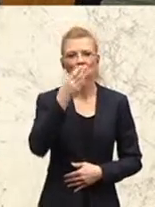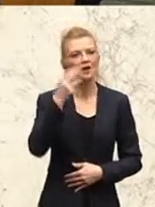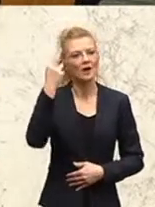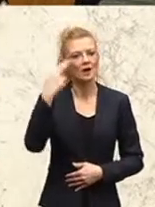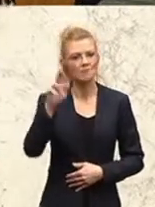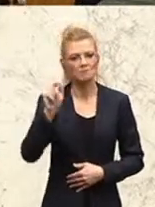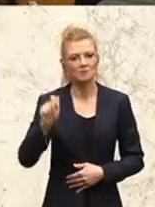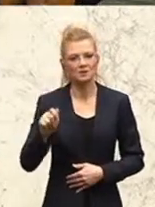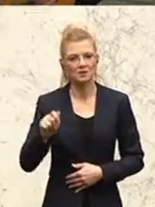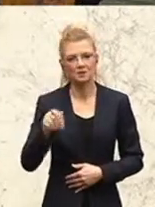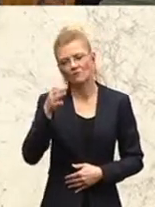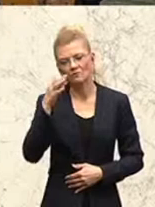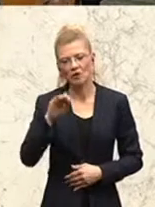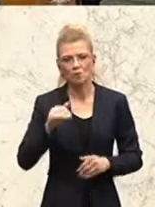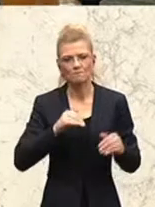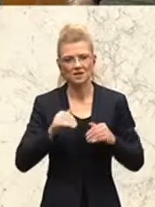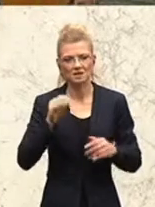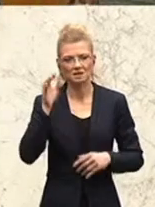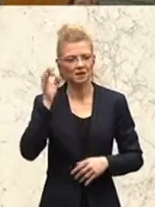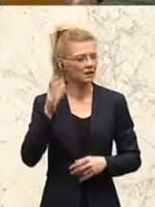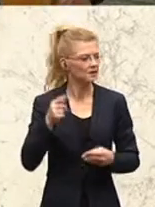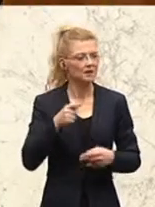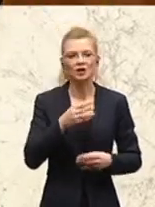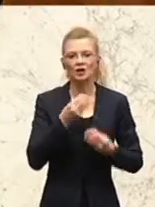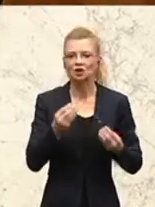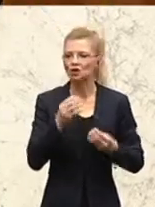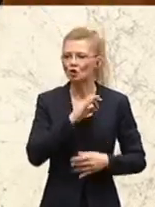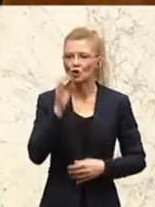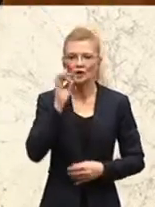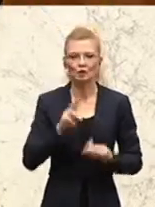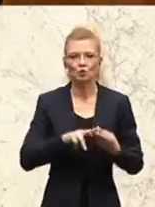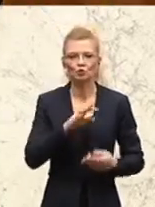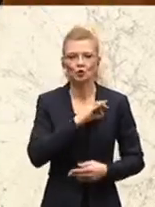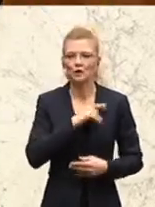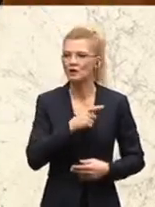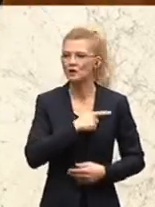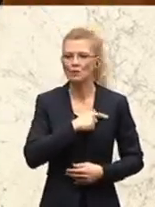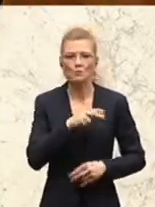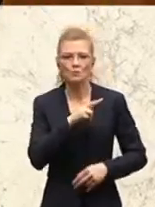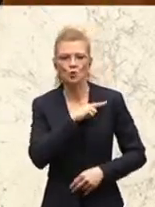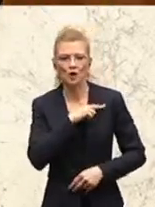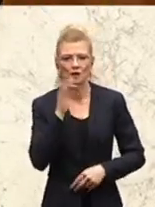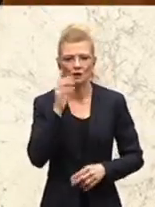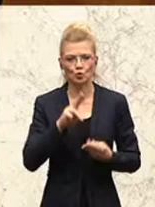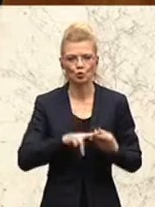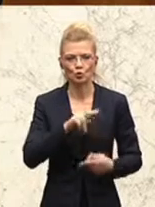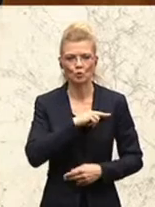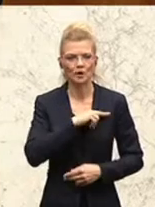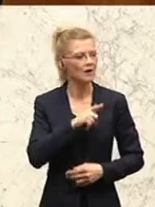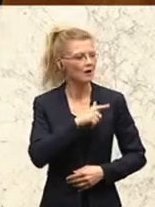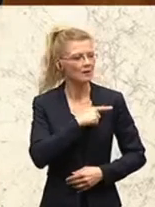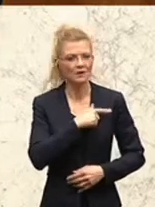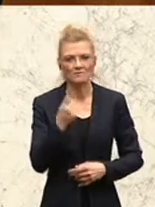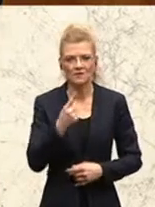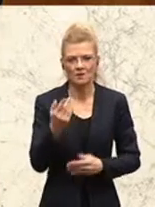Ministerin, geschätzte Kolleginnen und Kollegen, liebe Bürgerinnen und Bürger, liebe Bildungsinteressierte, wir NEOS haben einen Vorschlag